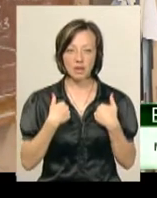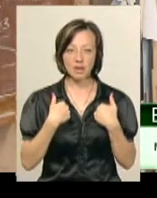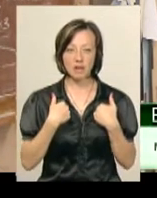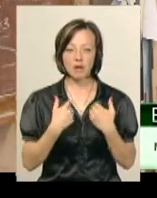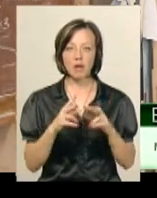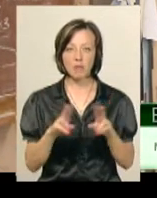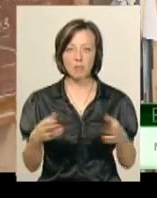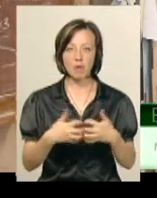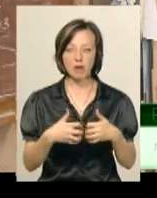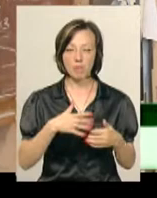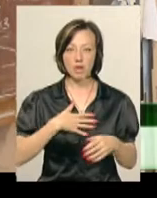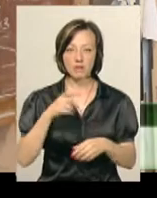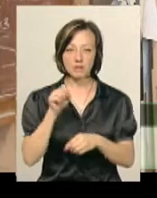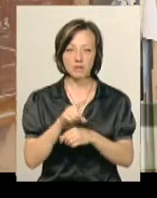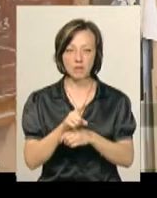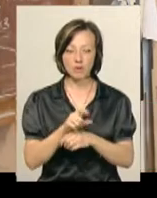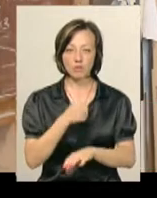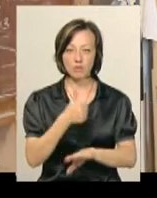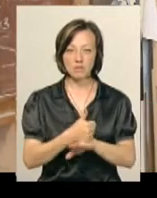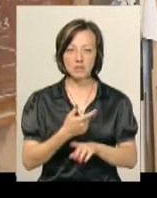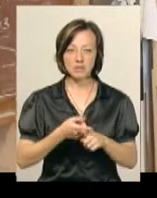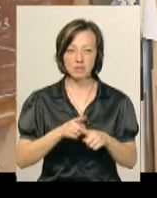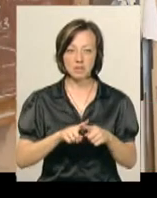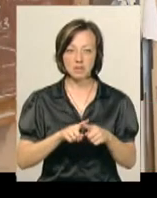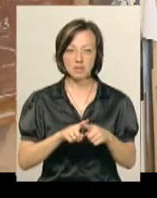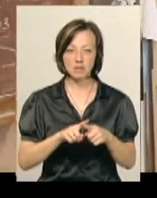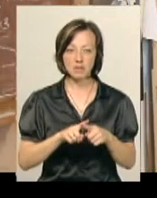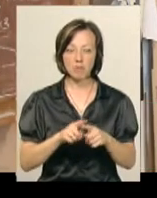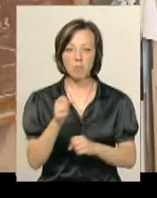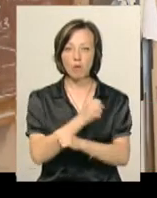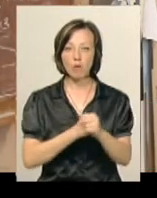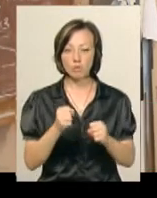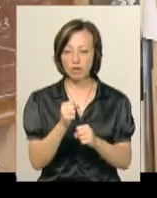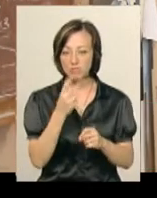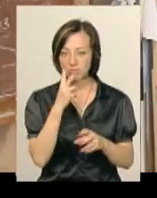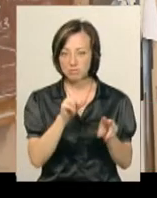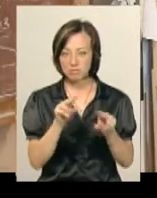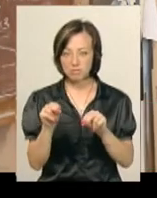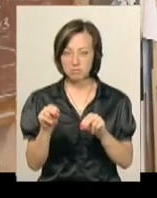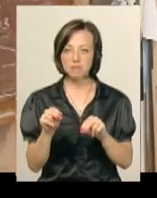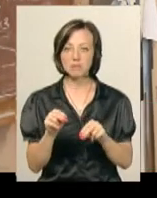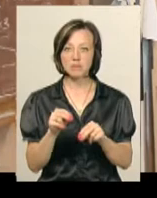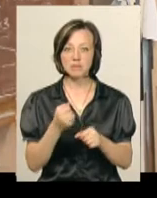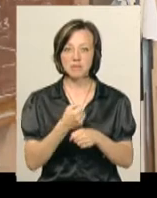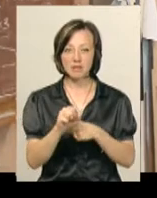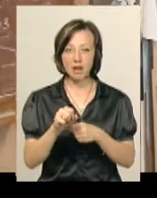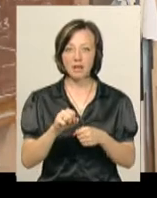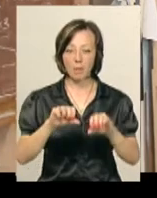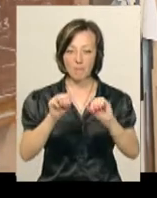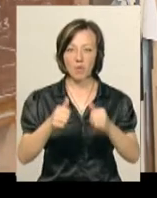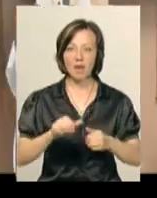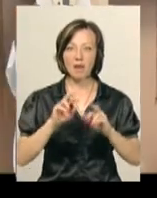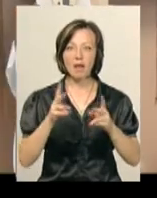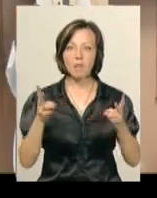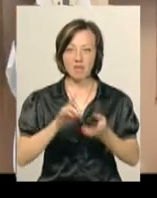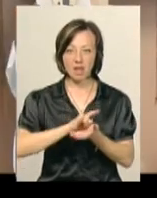виступаю механіком. Моя основна задача – це налаштовувати мотор і заставляти модель летіти так, як вона повинна